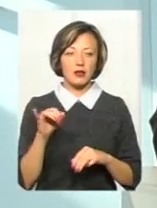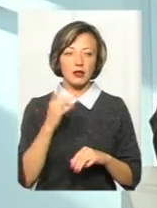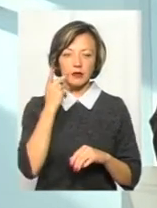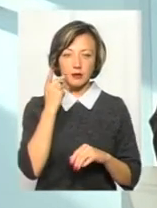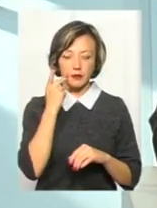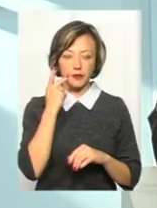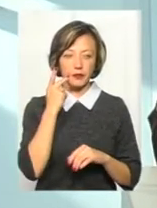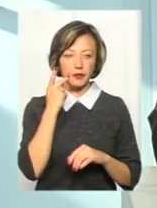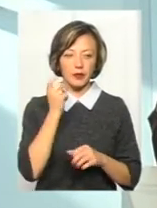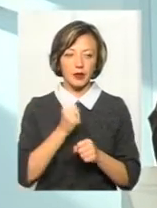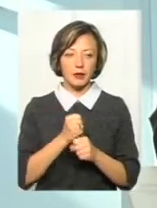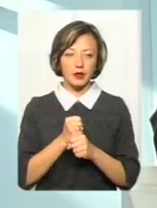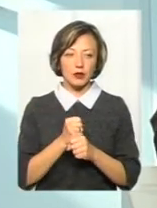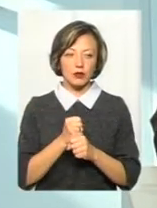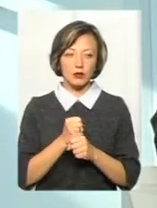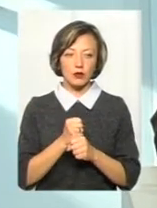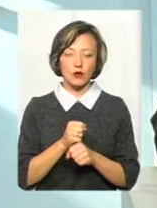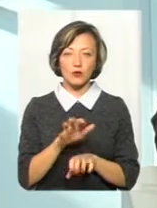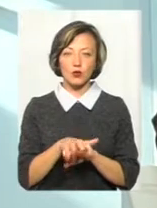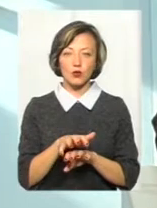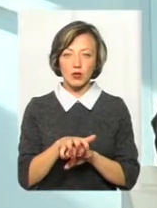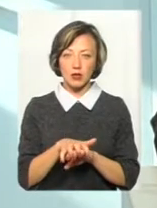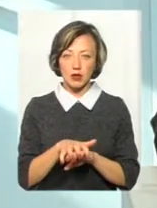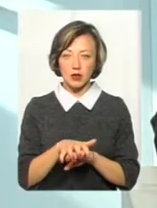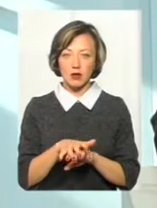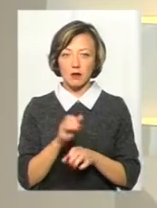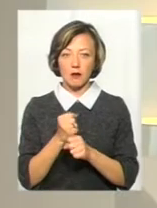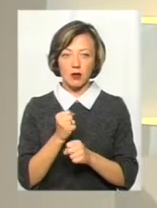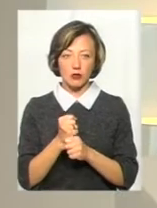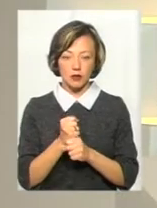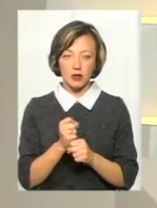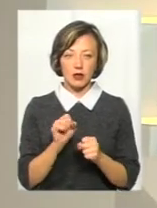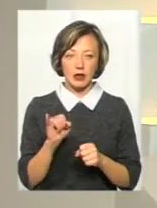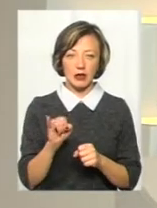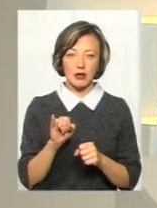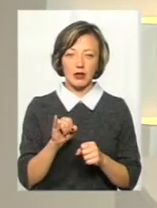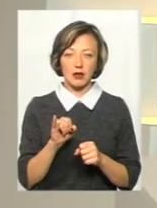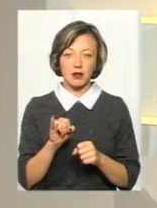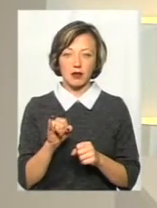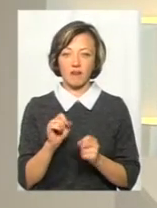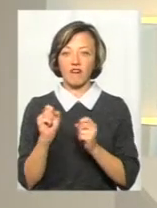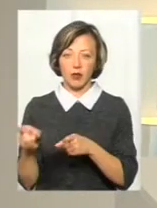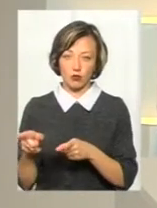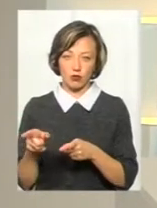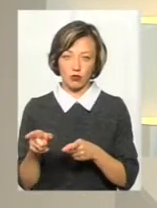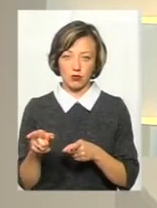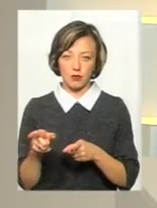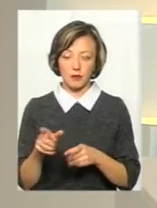правило, працюють в зутті, вони попрацювали, як вони говорять, і після роботи викинули.